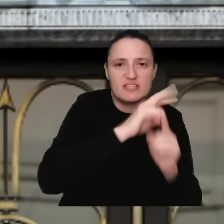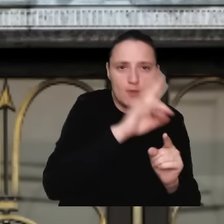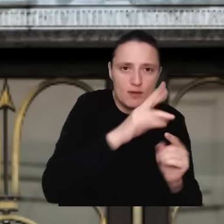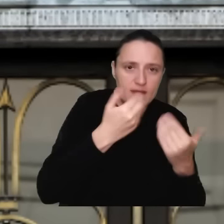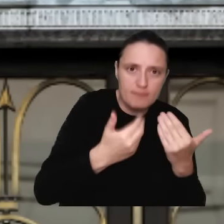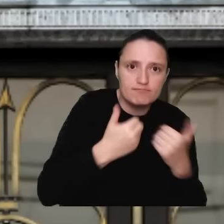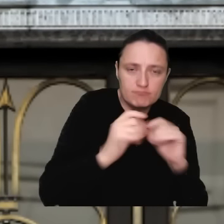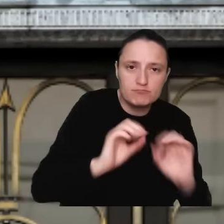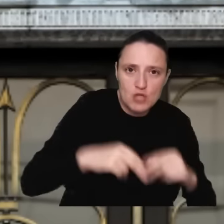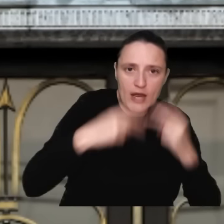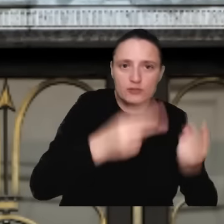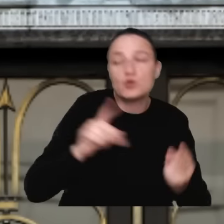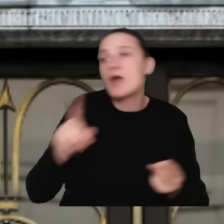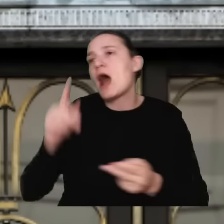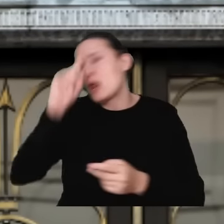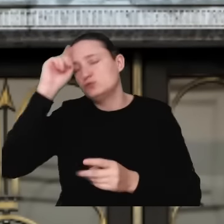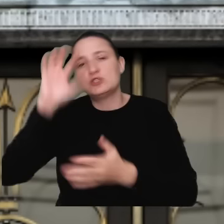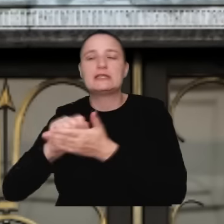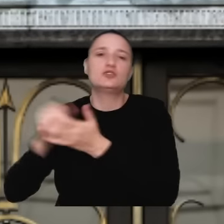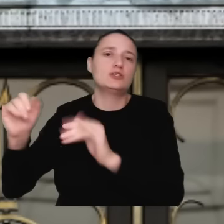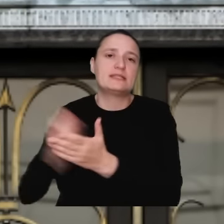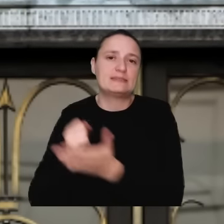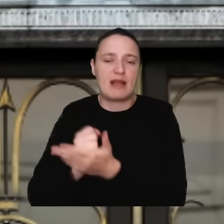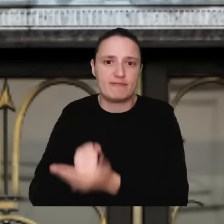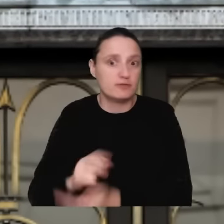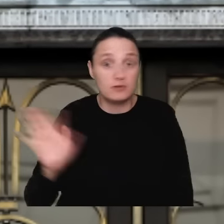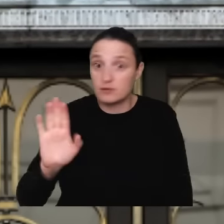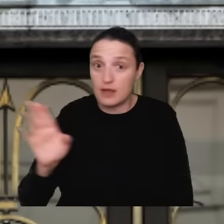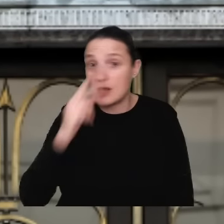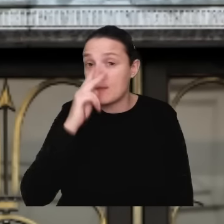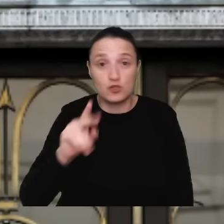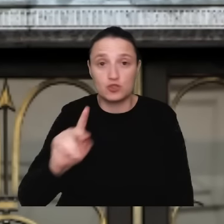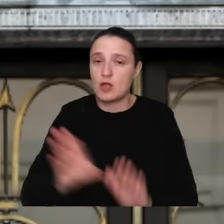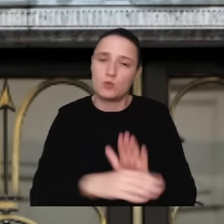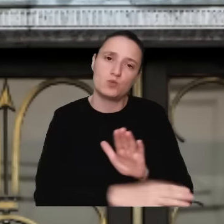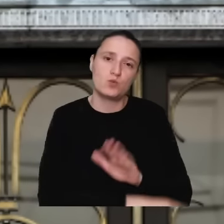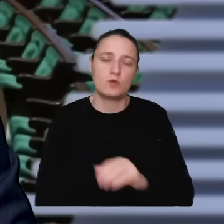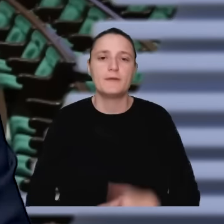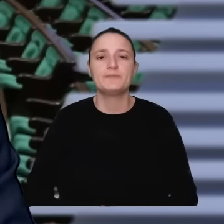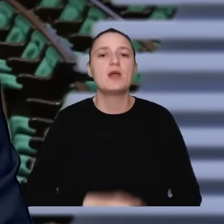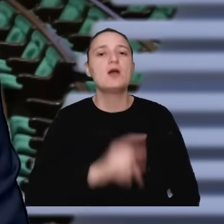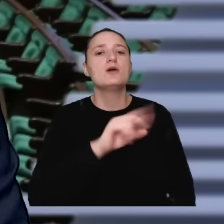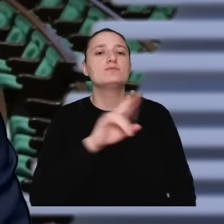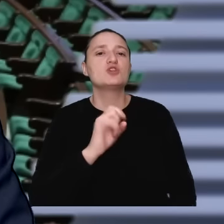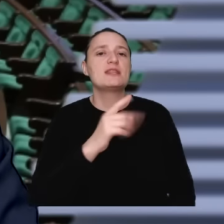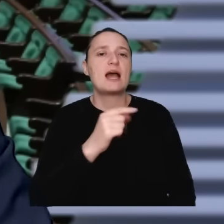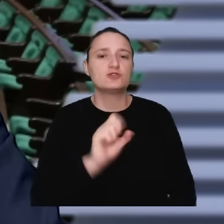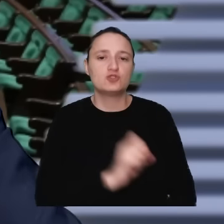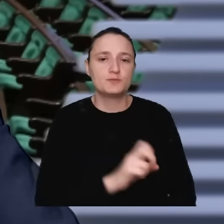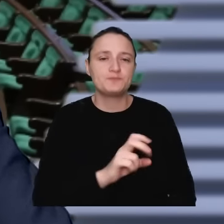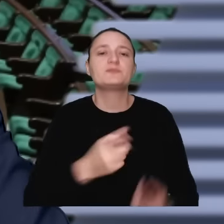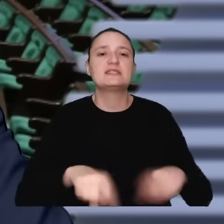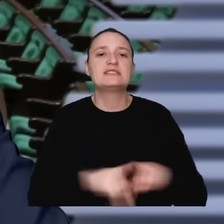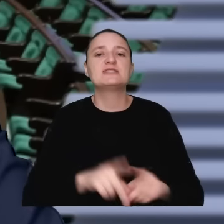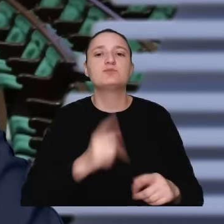ludzie są zajęci innymi sprawami. Nie można absolutnie przymykać oko na to, co się dzieje. Marcin Przydacz, członek zespołu Stop Pato Władzy do spraw